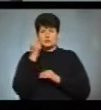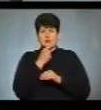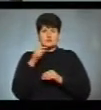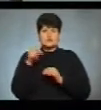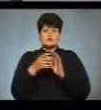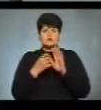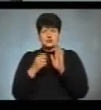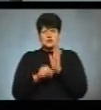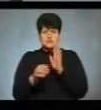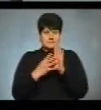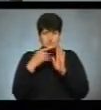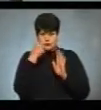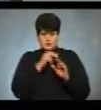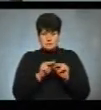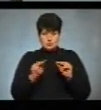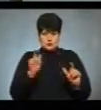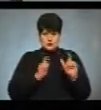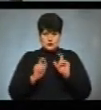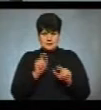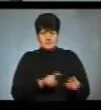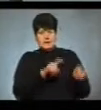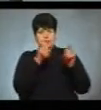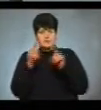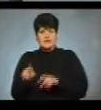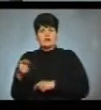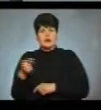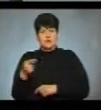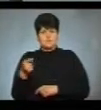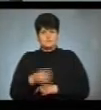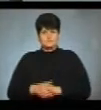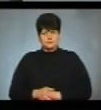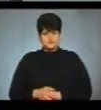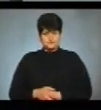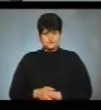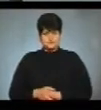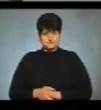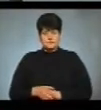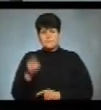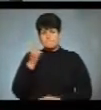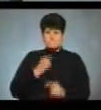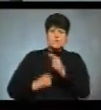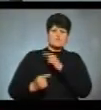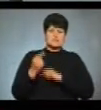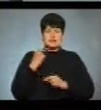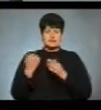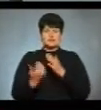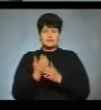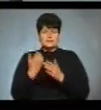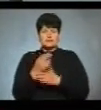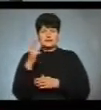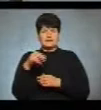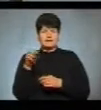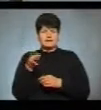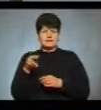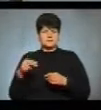році педагогічний інститут перебазували до Тернополя. І повертаємось до сюжету про дорожньо-транспортну